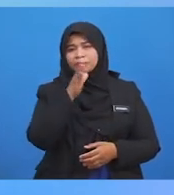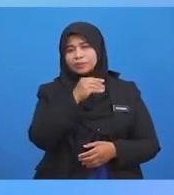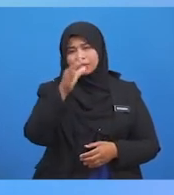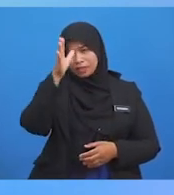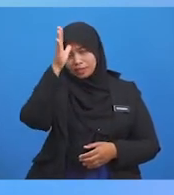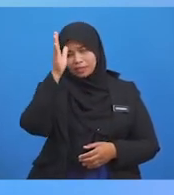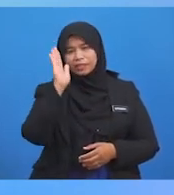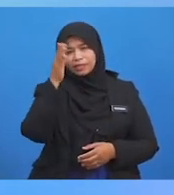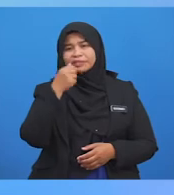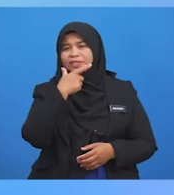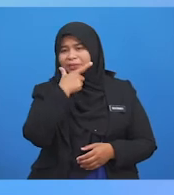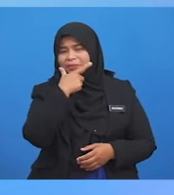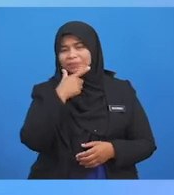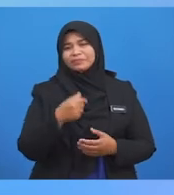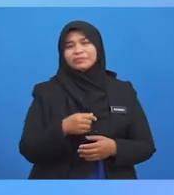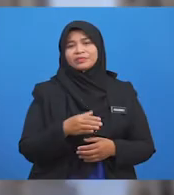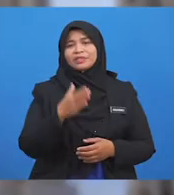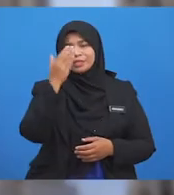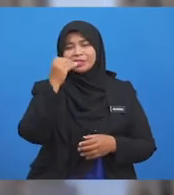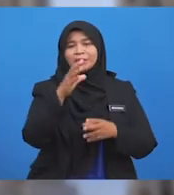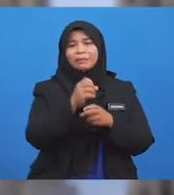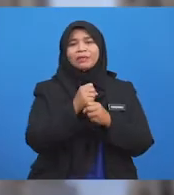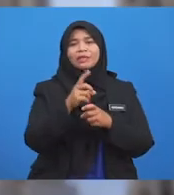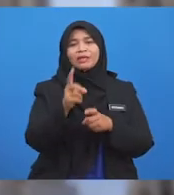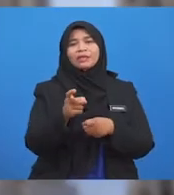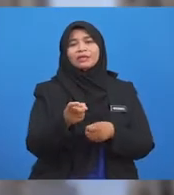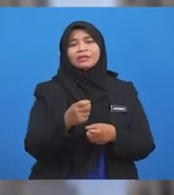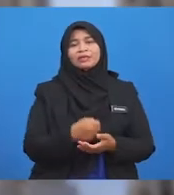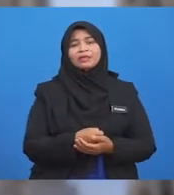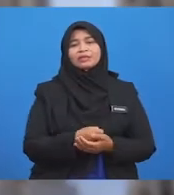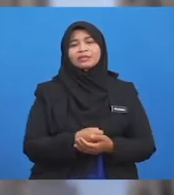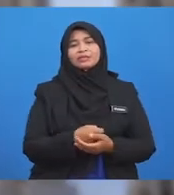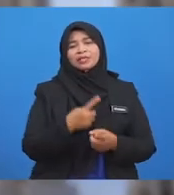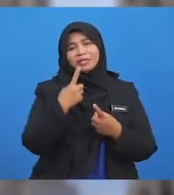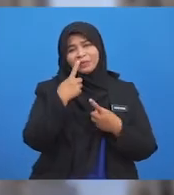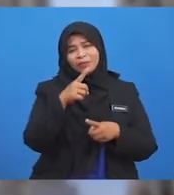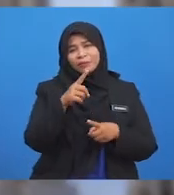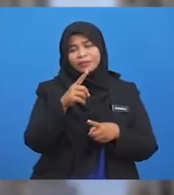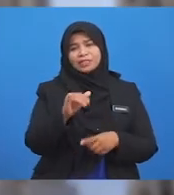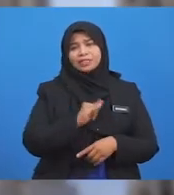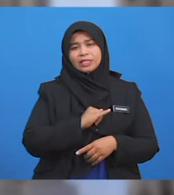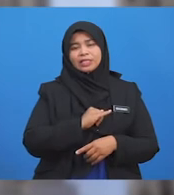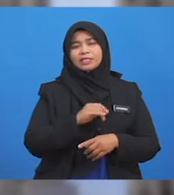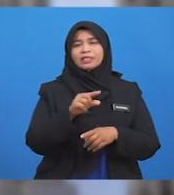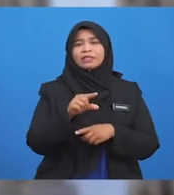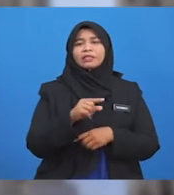Pasti Tersenyum Ibu Ayah Tanya Kenapa Dapat Hadiah Ini Jawab Saya